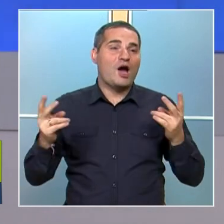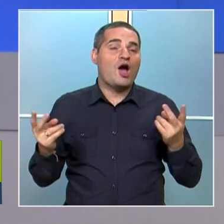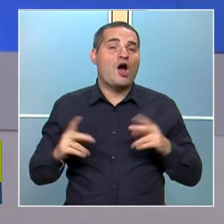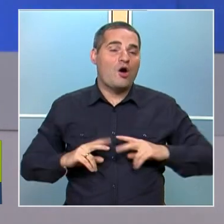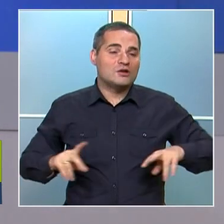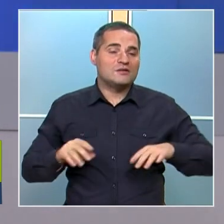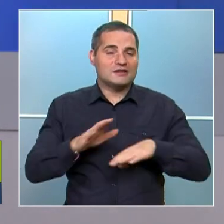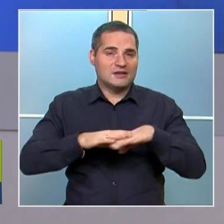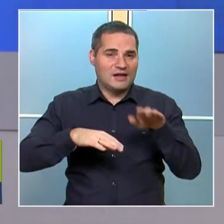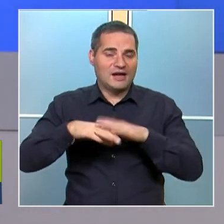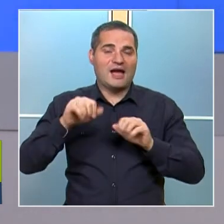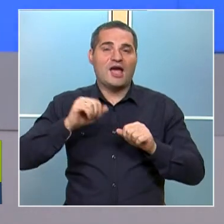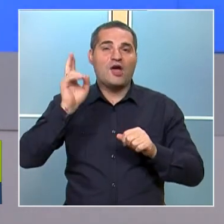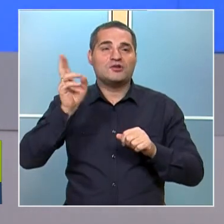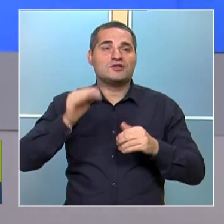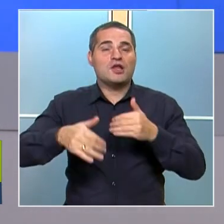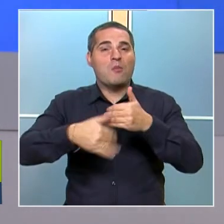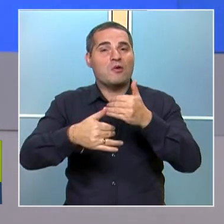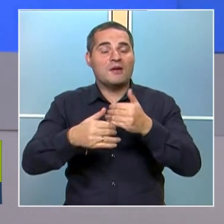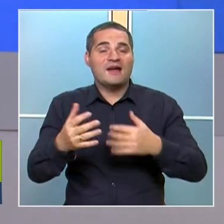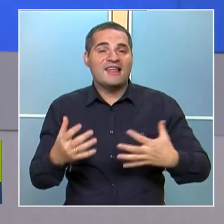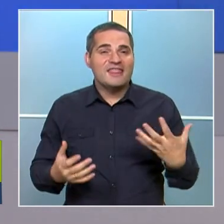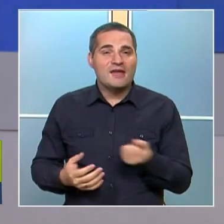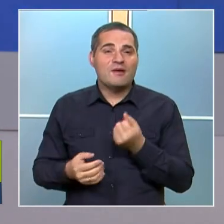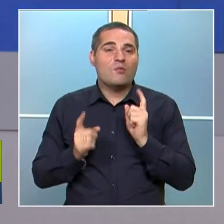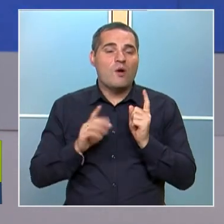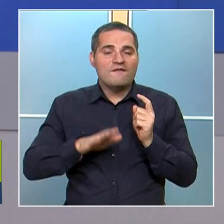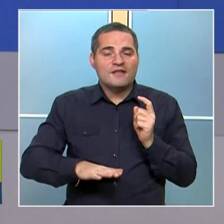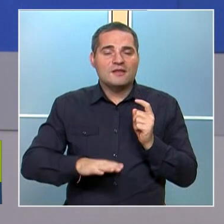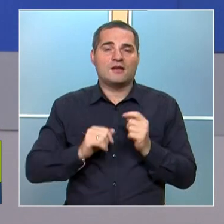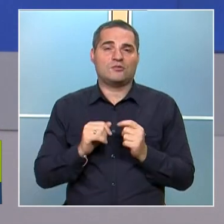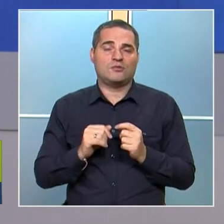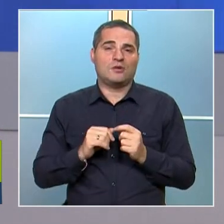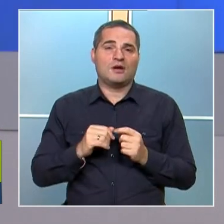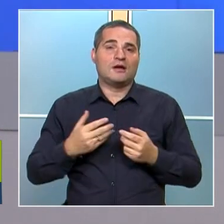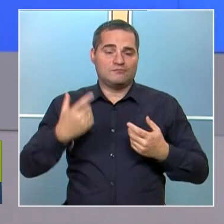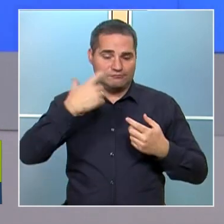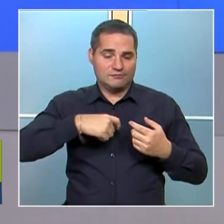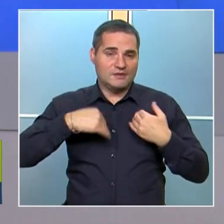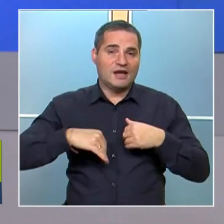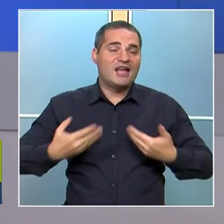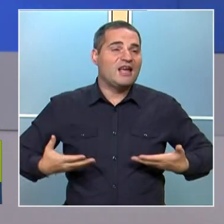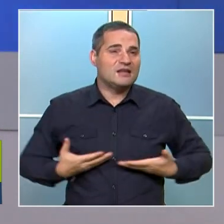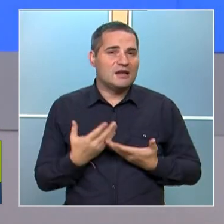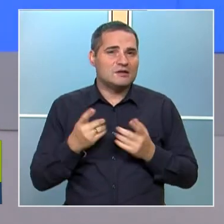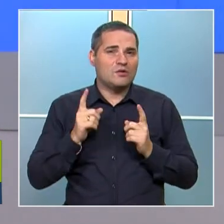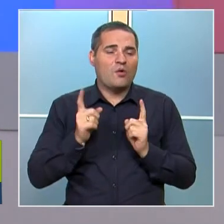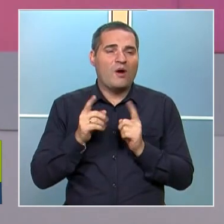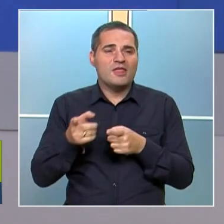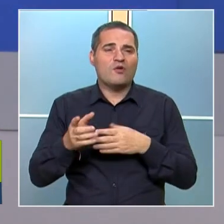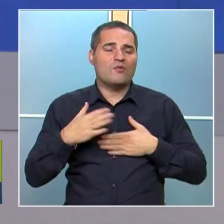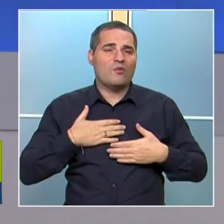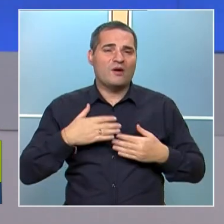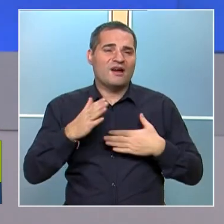ръка и учителската подкрепа. Да намерим кое в детето е интересно. В кое е неговия